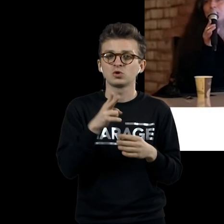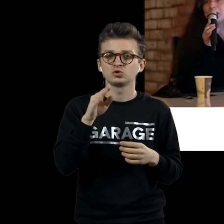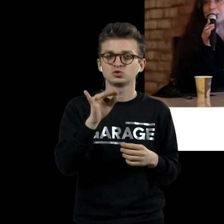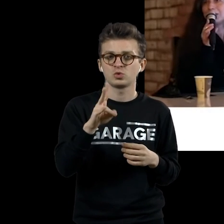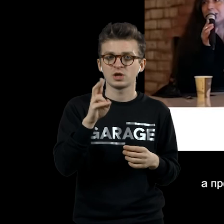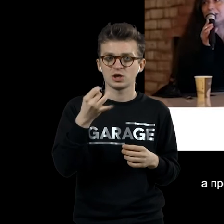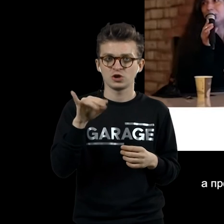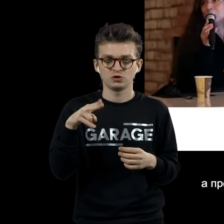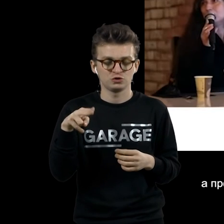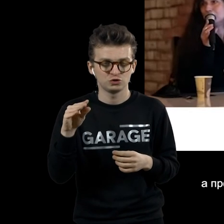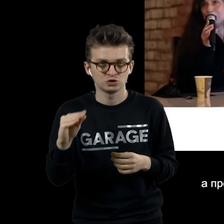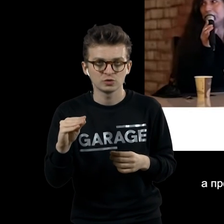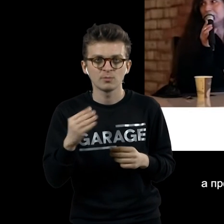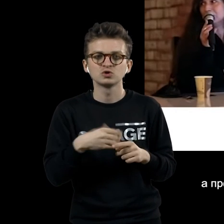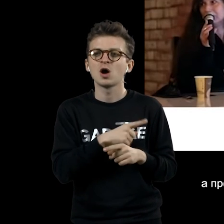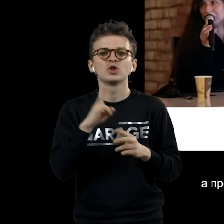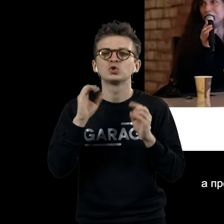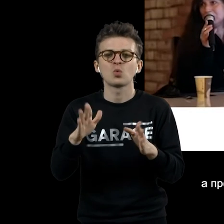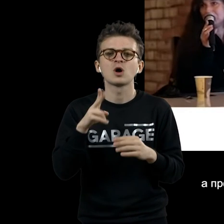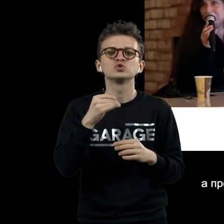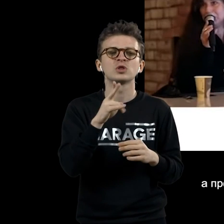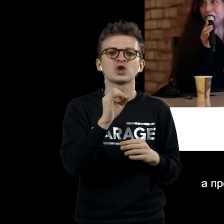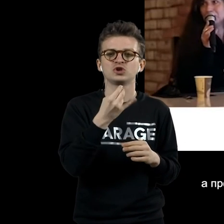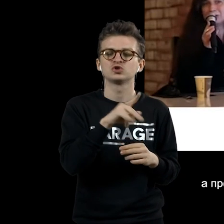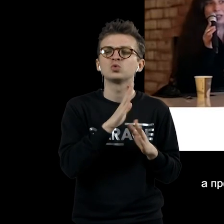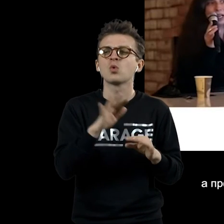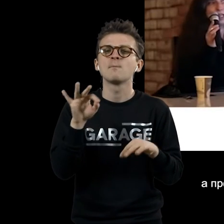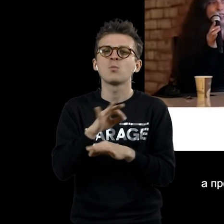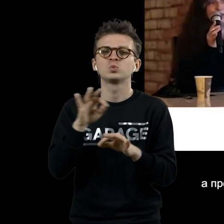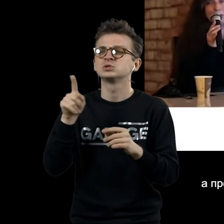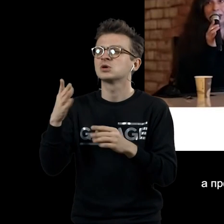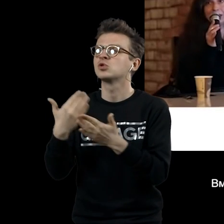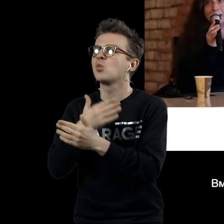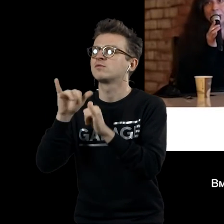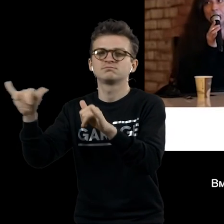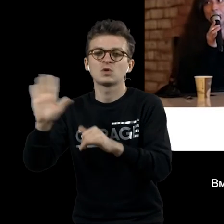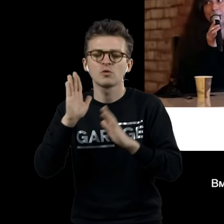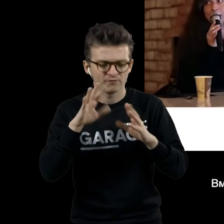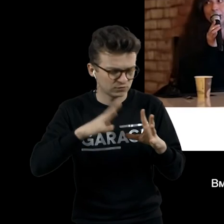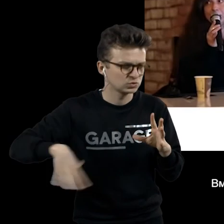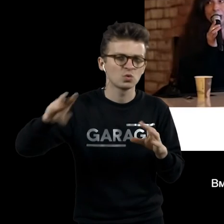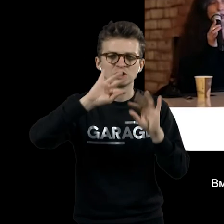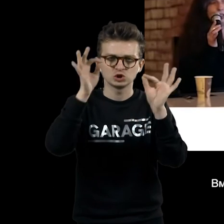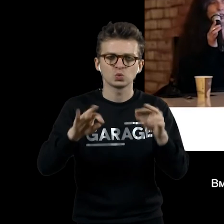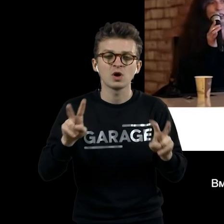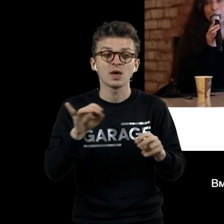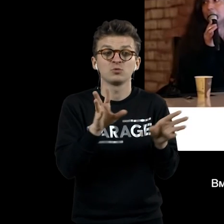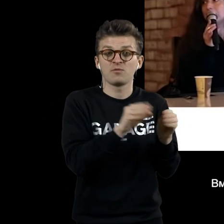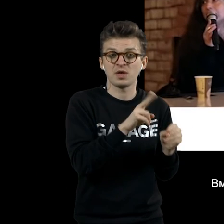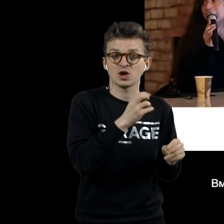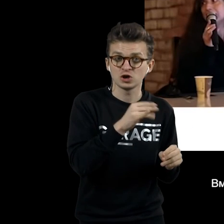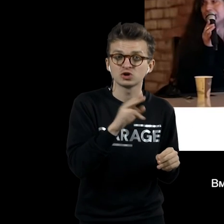Даже не музыки, а представление о том, что может быть искусством и что не может быть искусством. И вместе с Кейджем и Каннингамом, они